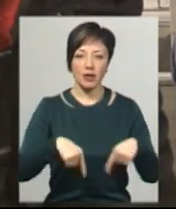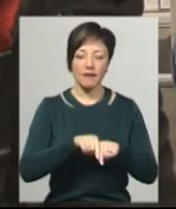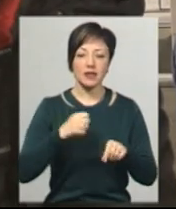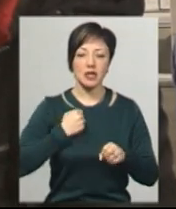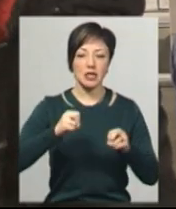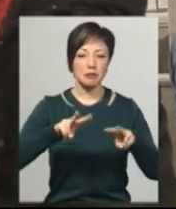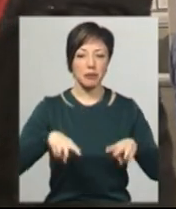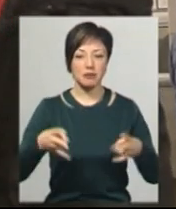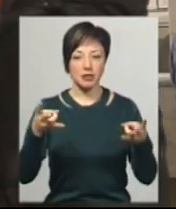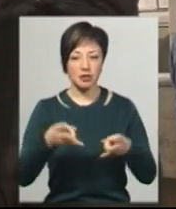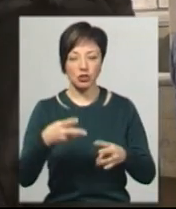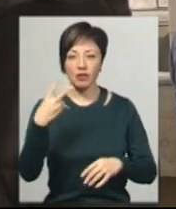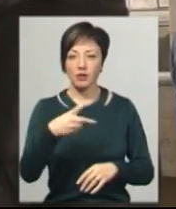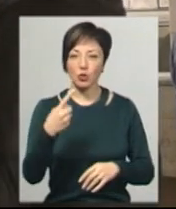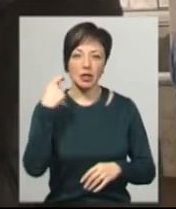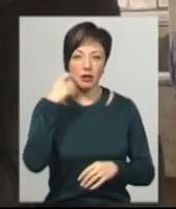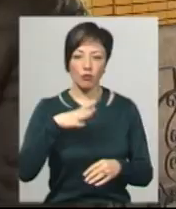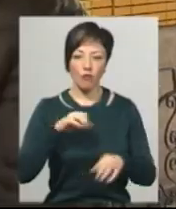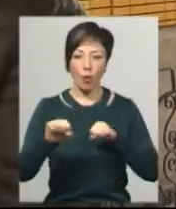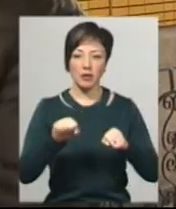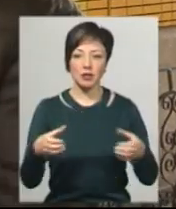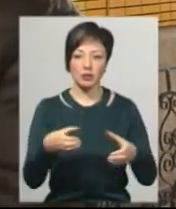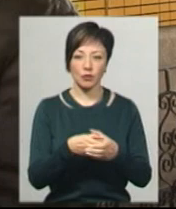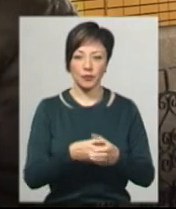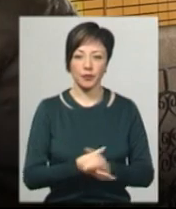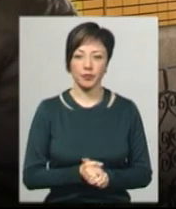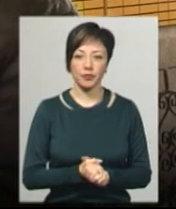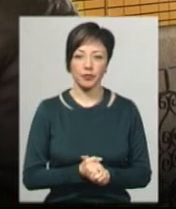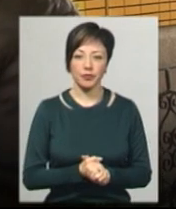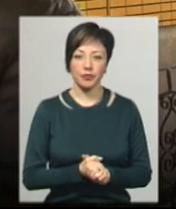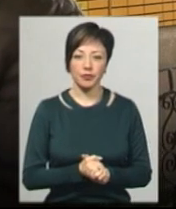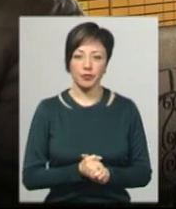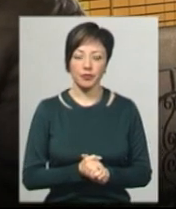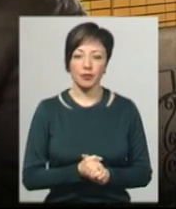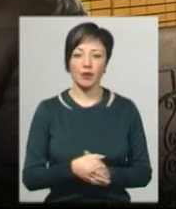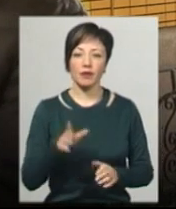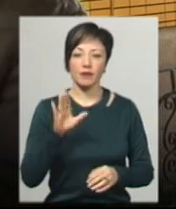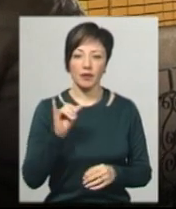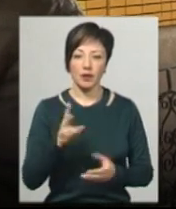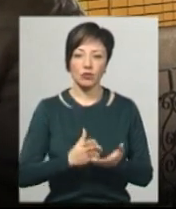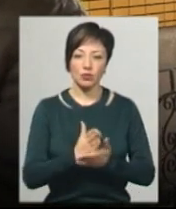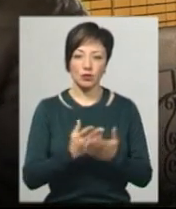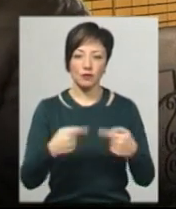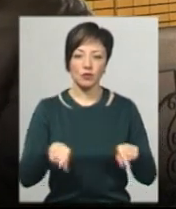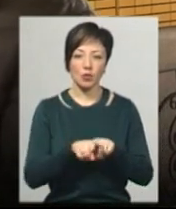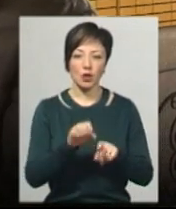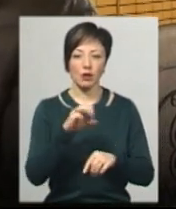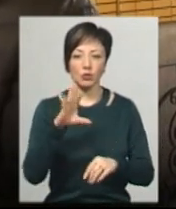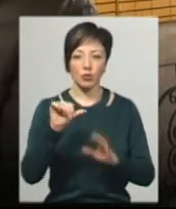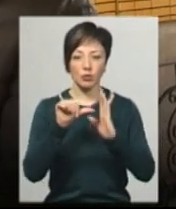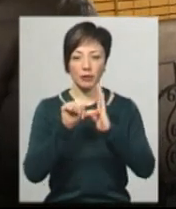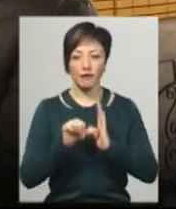спеціального призначення та в 21 рік був командиром роти. Прослужив в зоні АТО півроку.